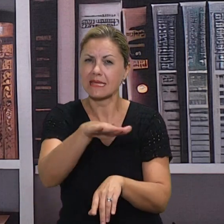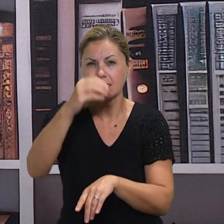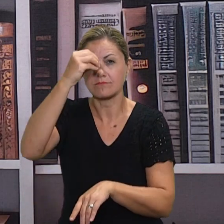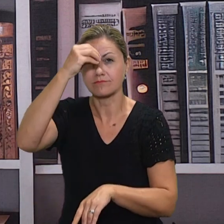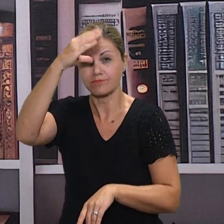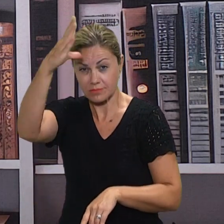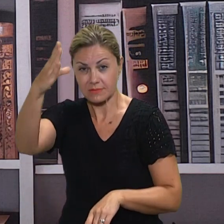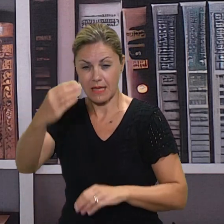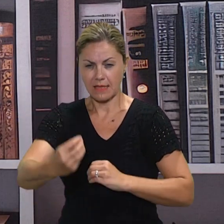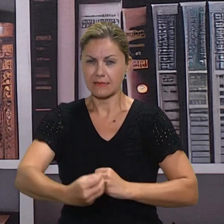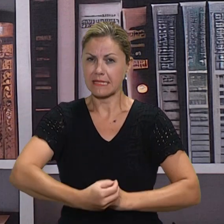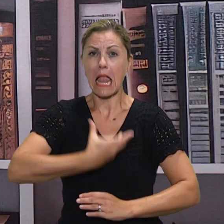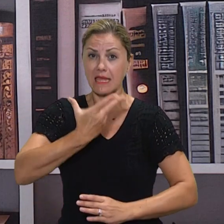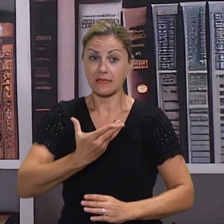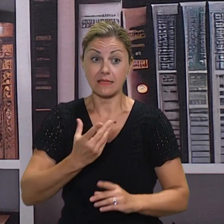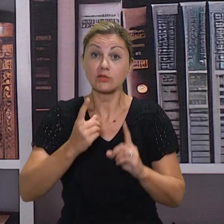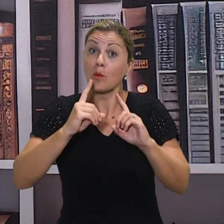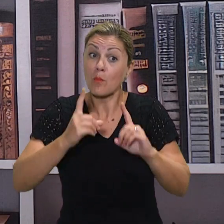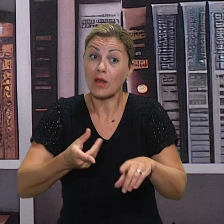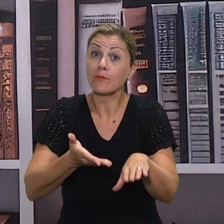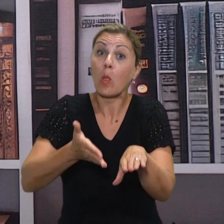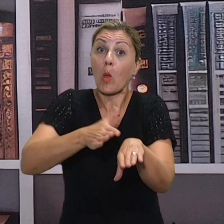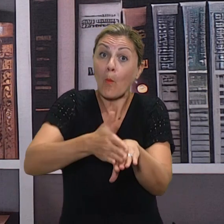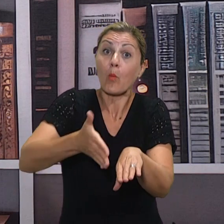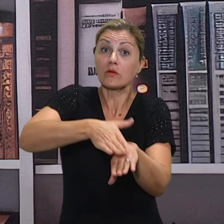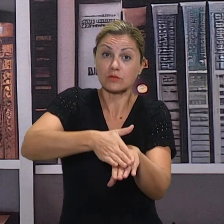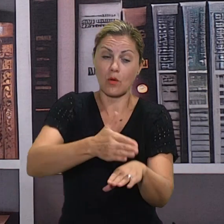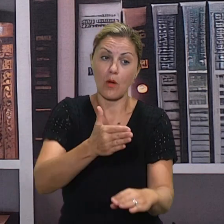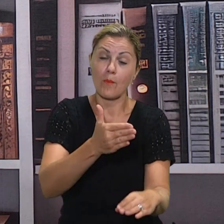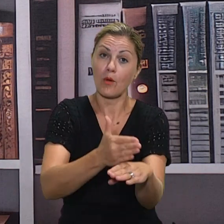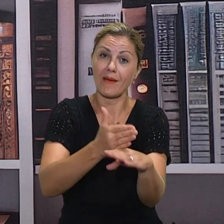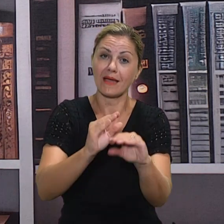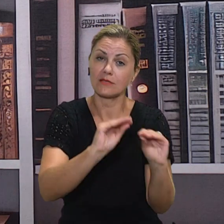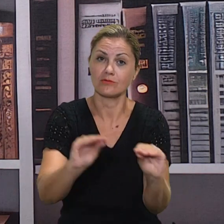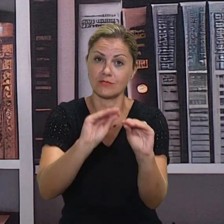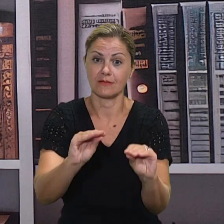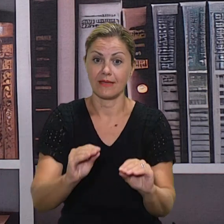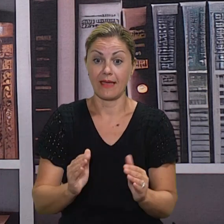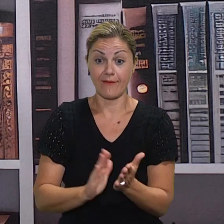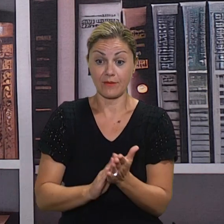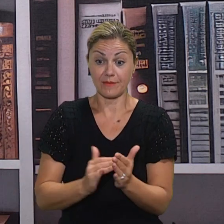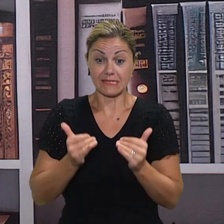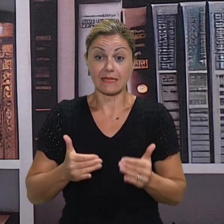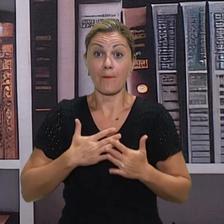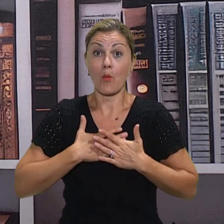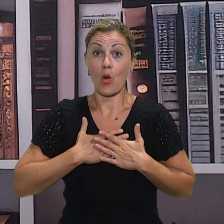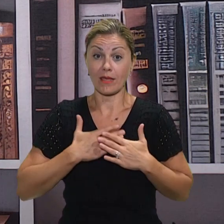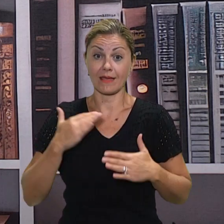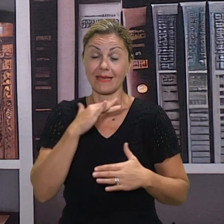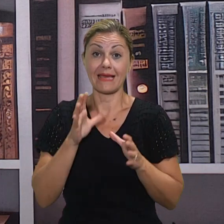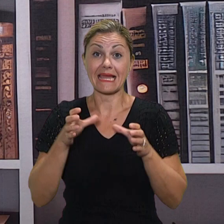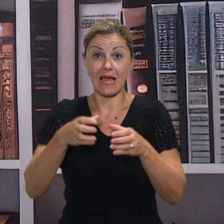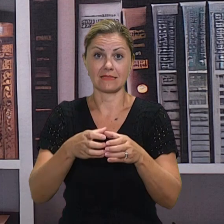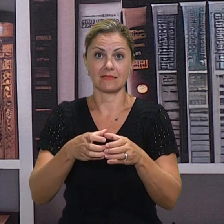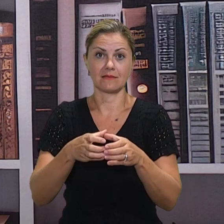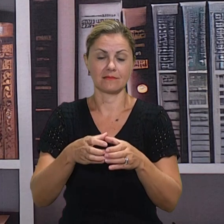koja su nadarenija za neka određena područja. Primjerice, ova moja generacija koja su mi sada treći razred, već od prvog razreda su